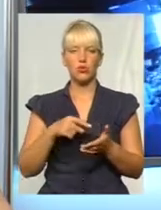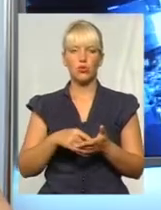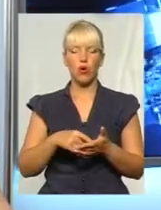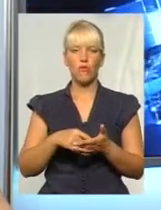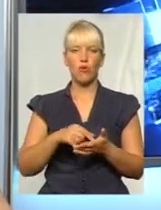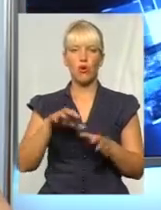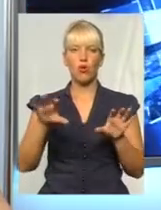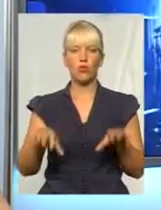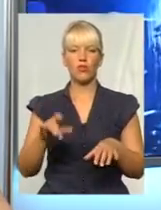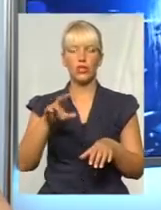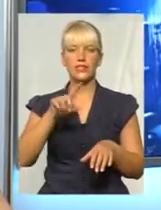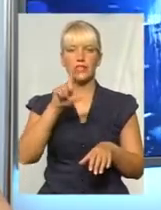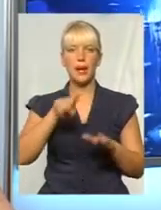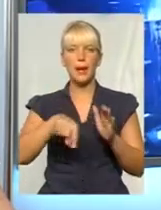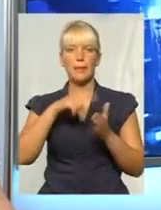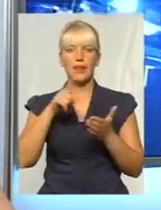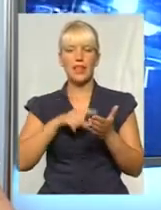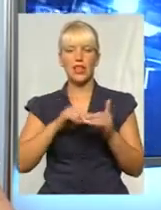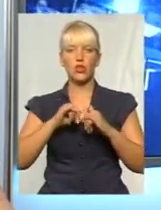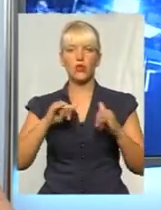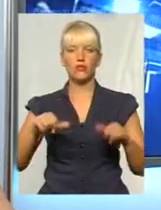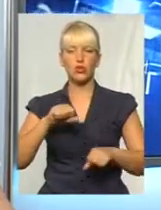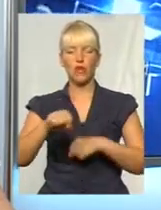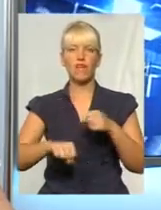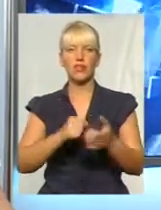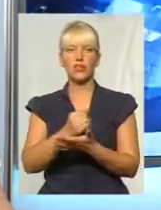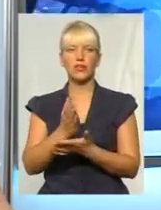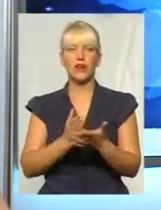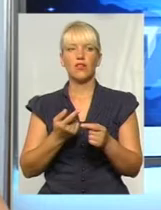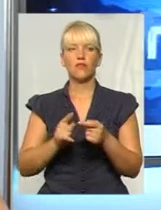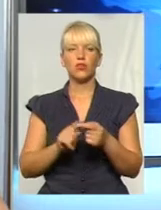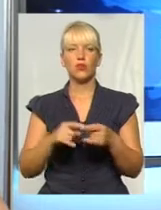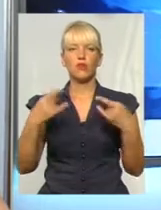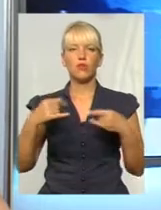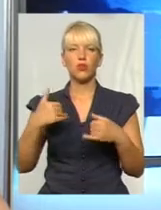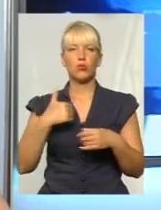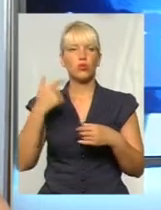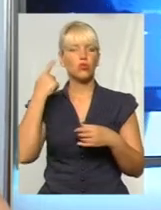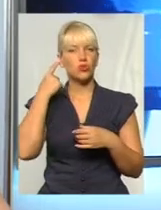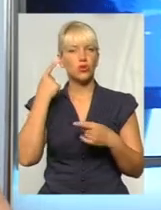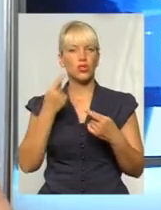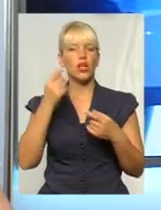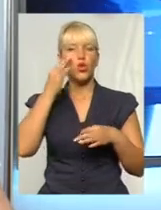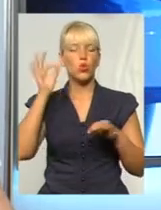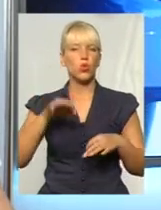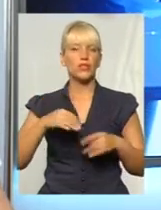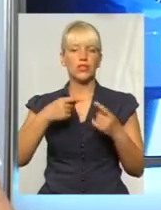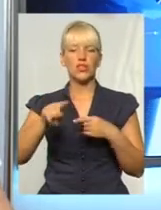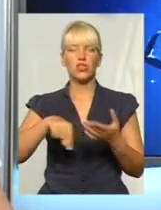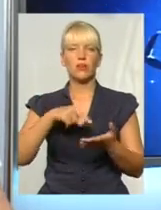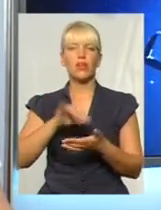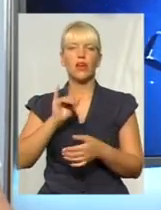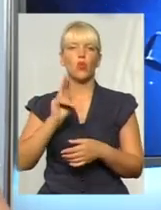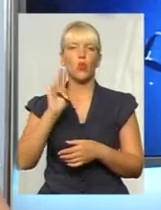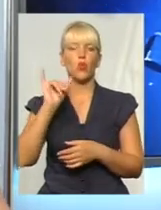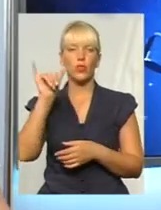велоінфраструктури. Ми у цьому ефірі хочемо також почути досвід інших міст, як в них вирішуються ці